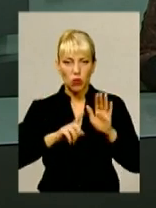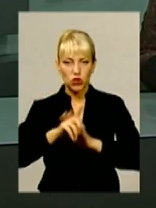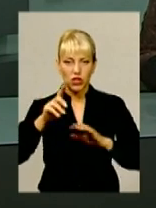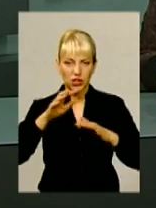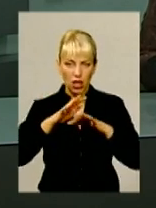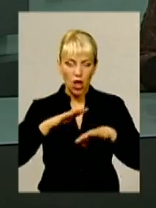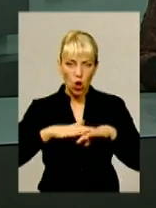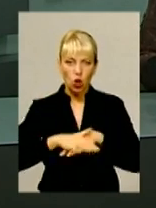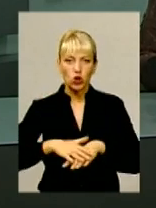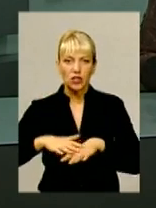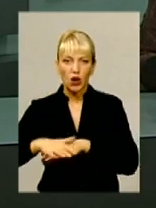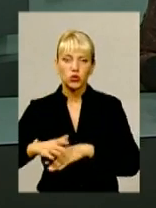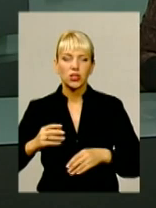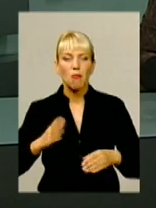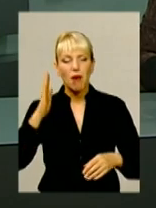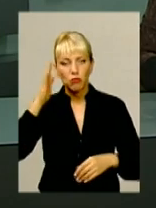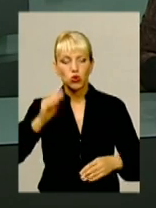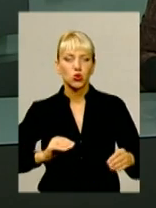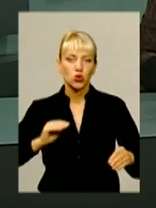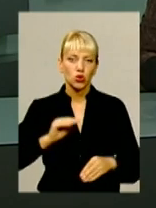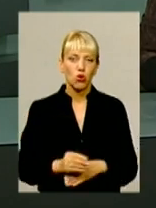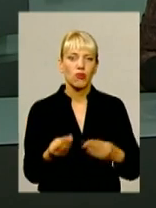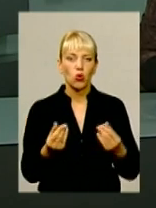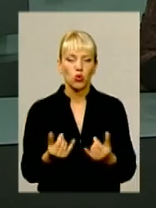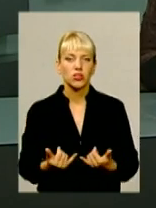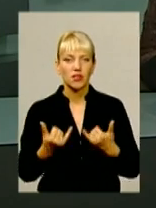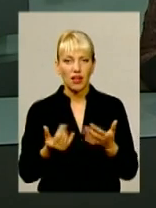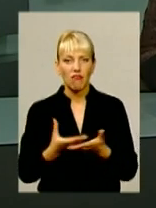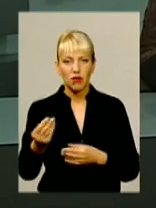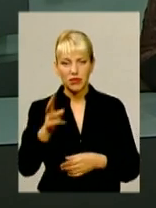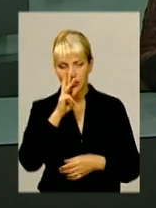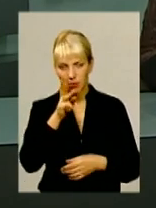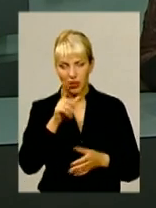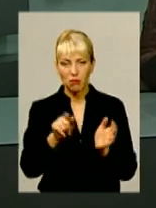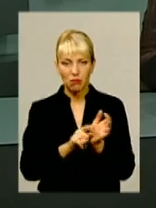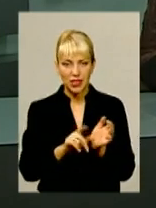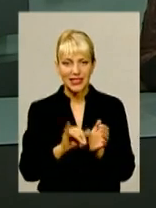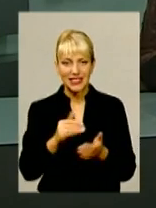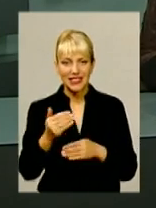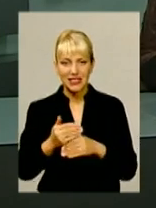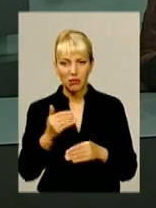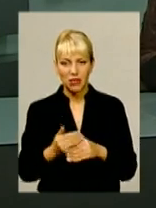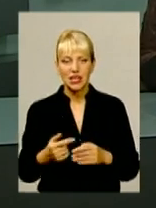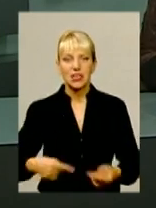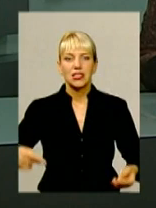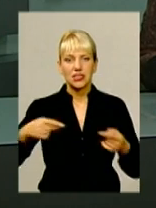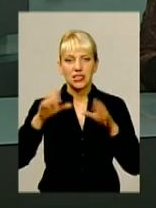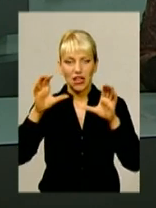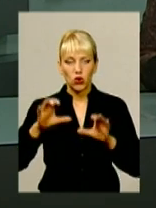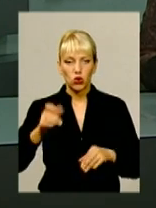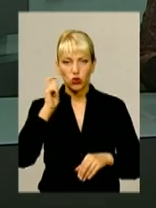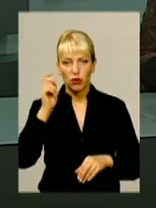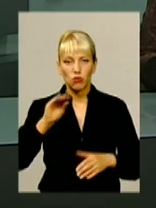майбутніх додаткових коштів для виплати зарплат, пенсій та стипендій краянам. Згідно з законом України, про бюджет на 2015